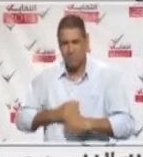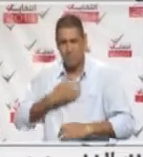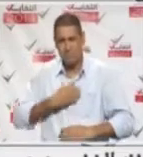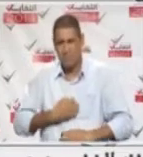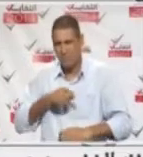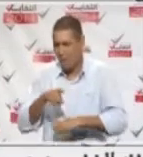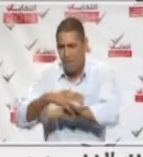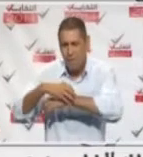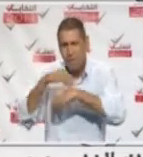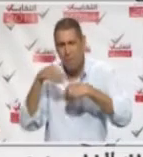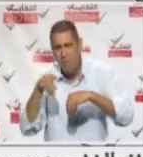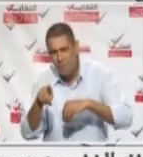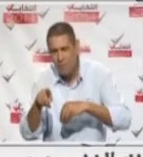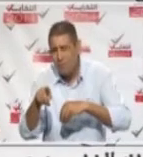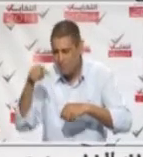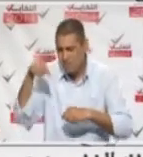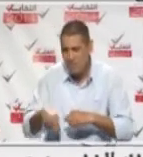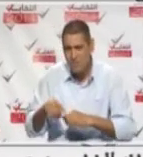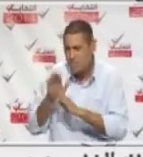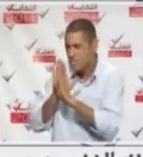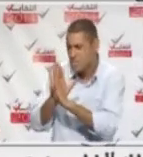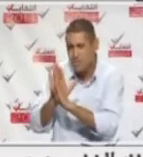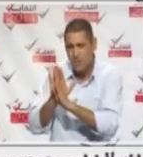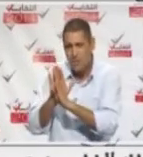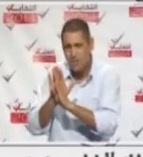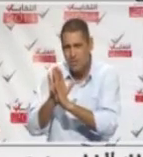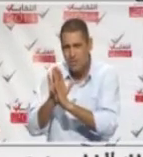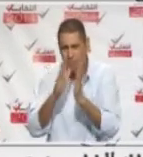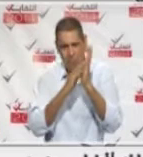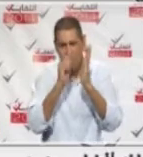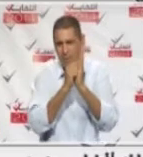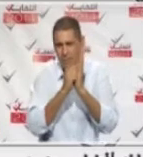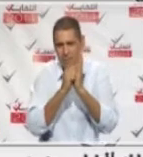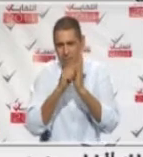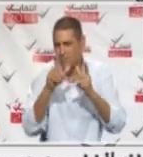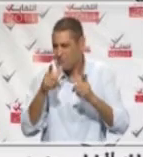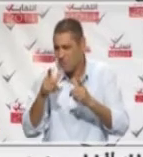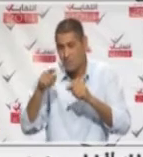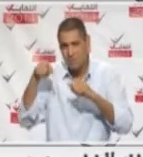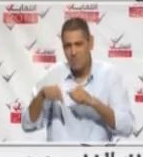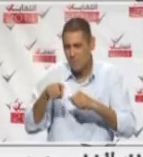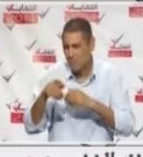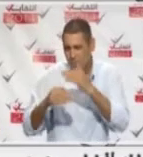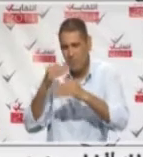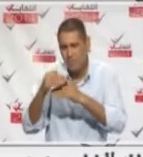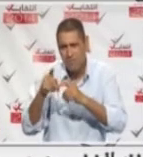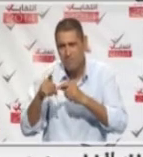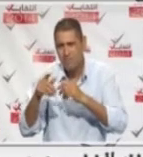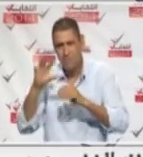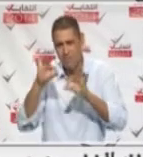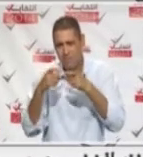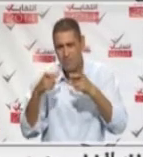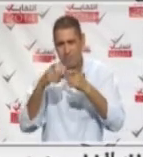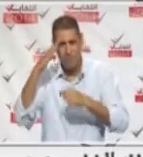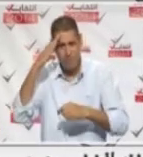والهم لازم ان نقضيوا عليهم الشعار متاعنا هو حنظلة رمز مقاوم عدم الرضوخ وعدم الرضوخ لكل مستعمل وكل حاجة تحب تفكرنا بلادنا